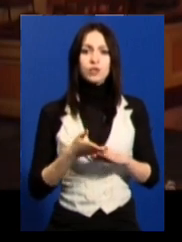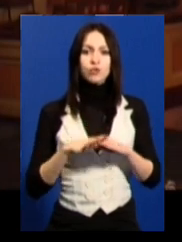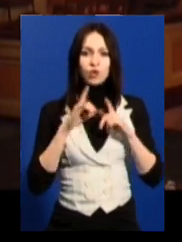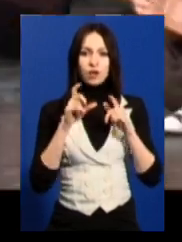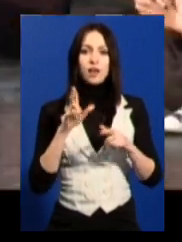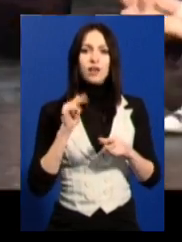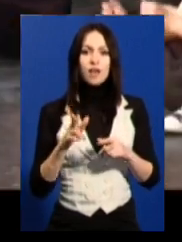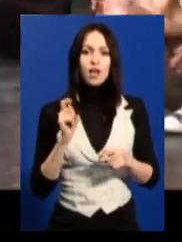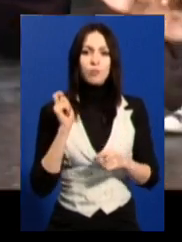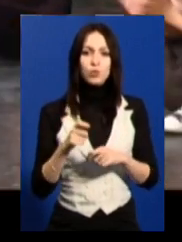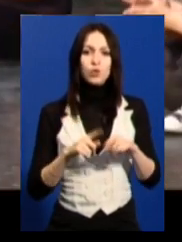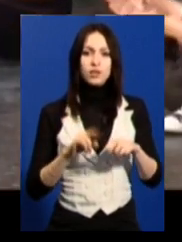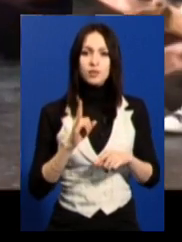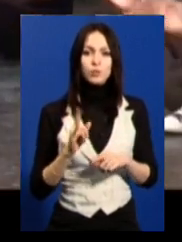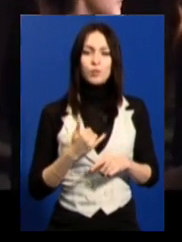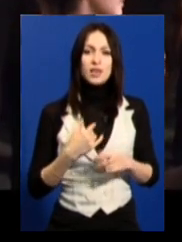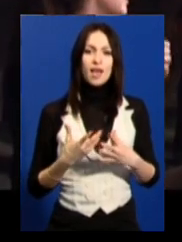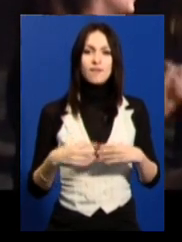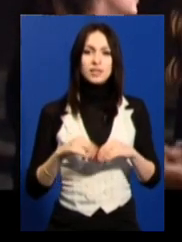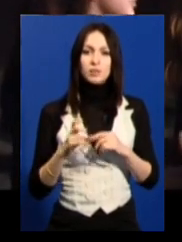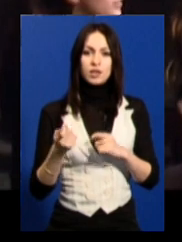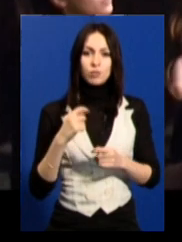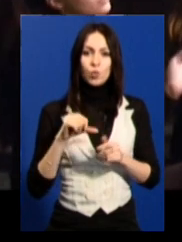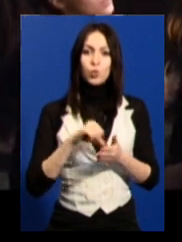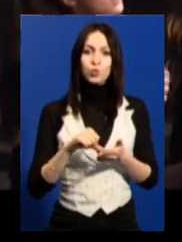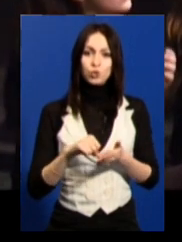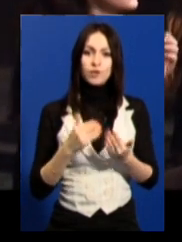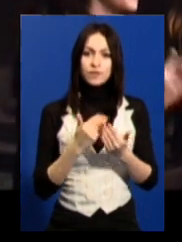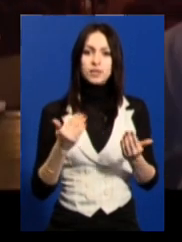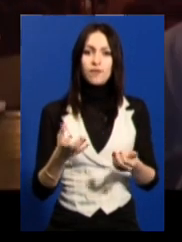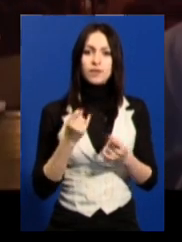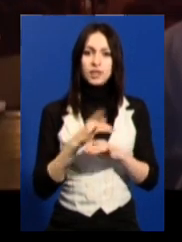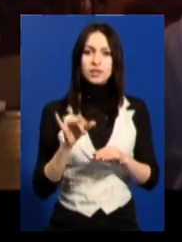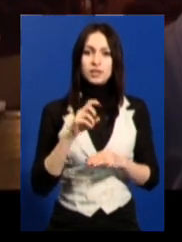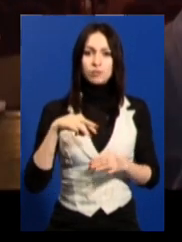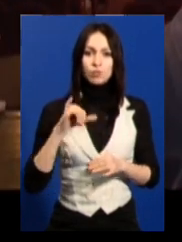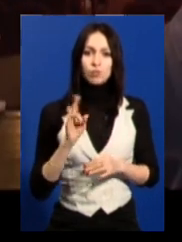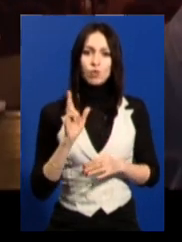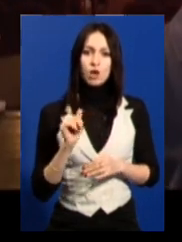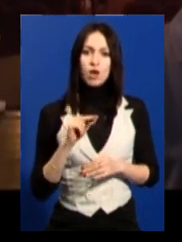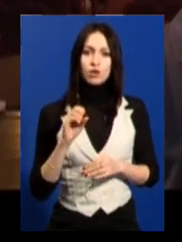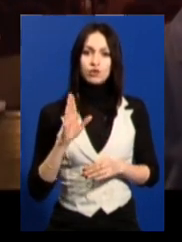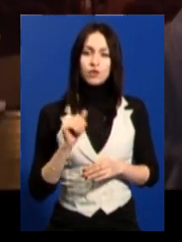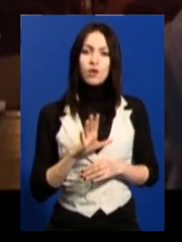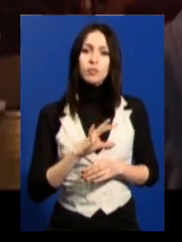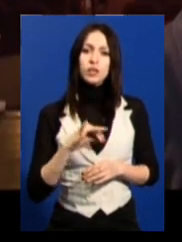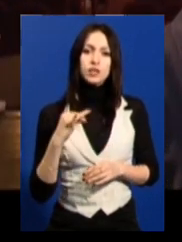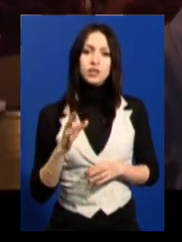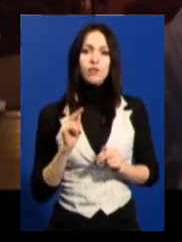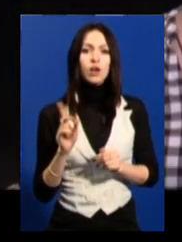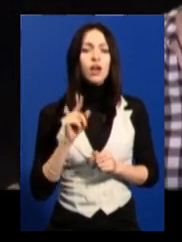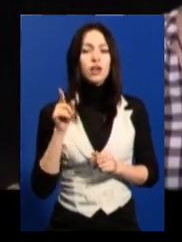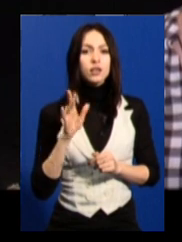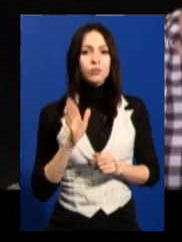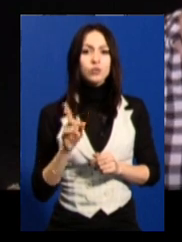мене в сім'ї не б'ють. Участь у виставі взяли діти Смукачева, режисер Харків'янка. Було цікаво, як тут буде, що там будуть